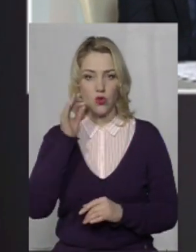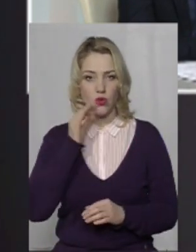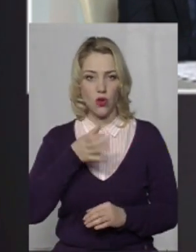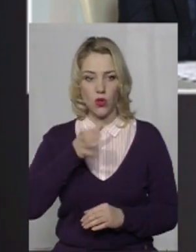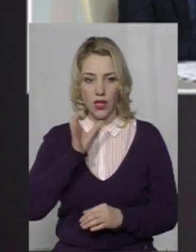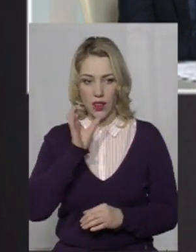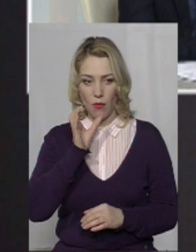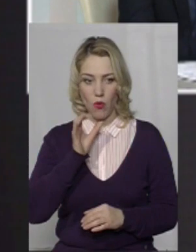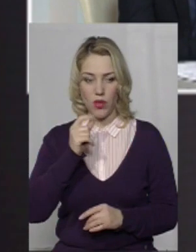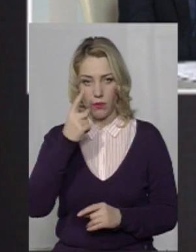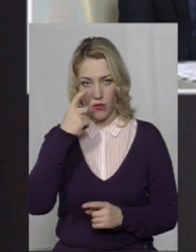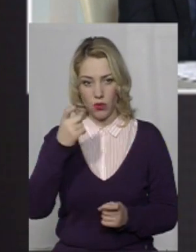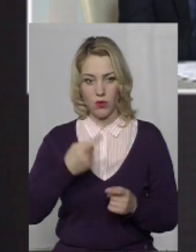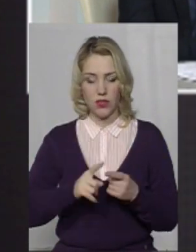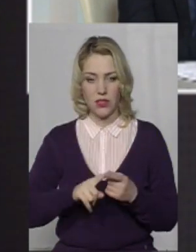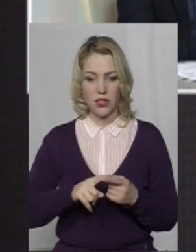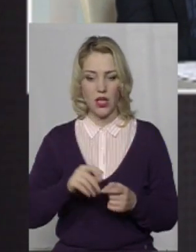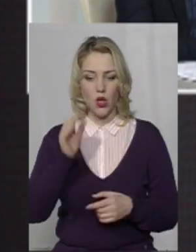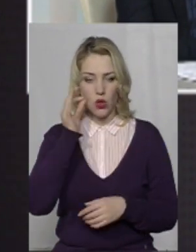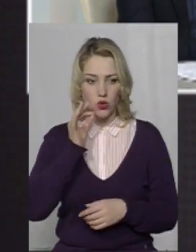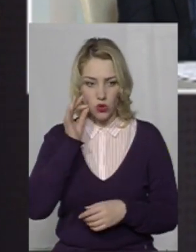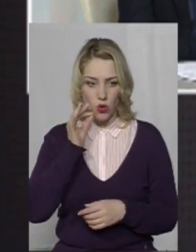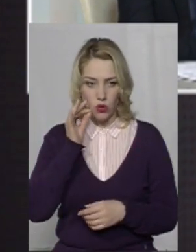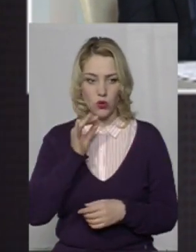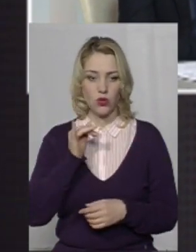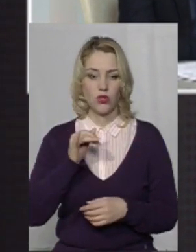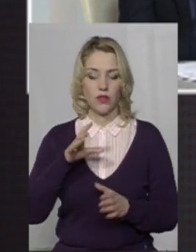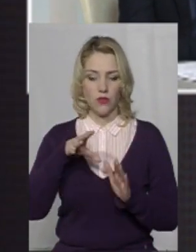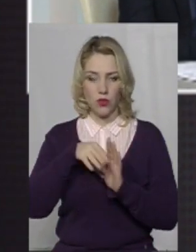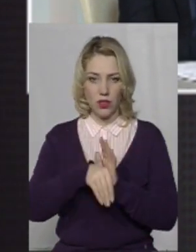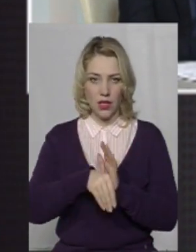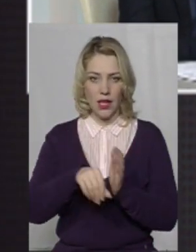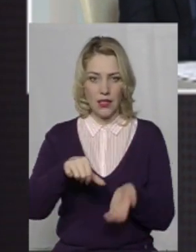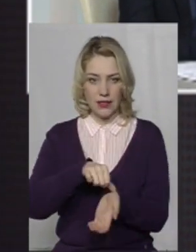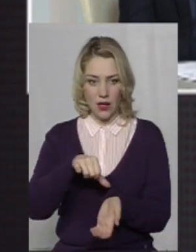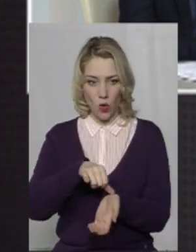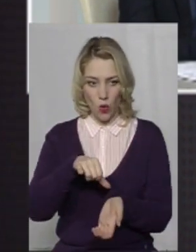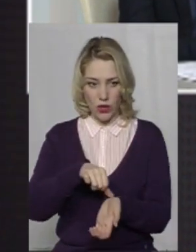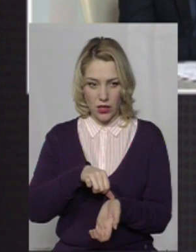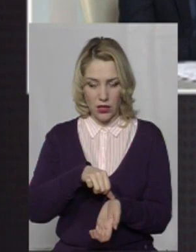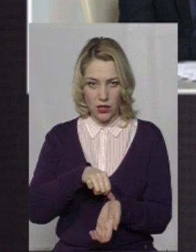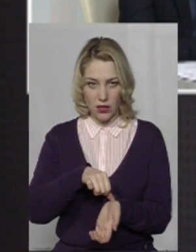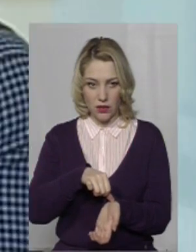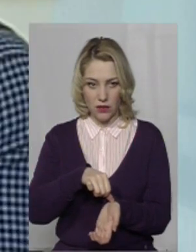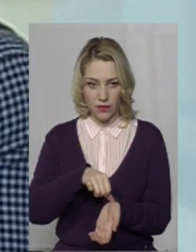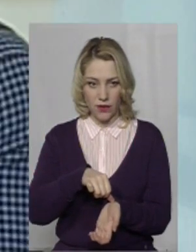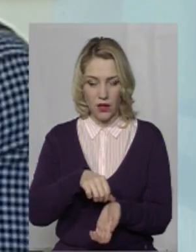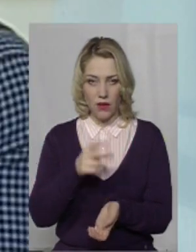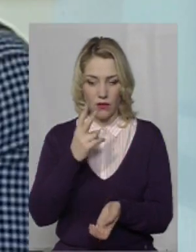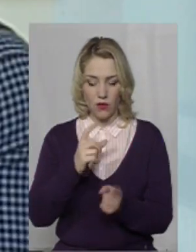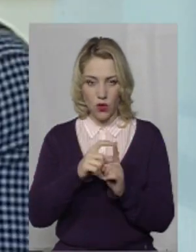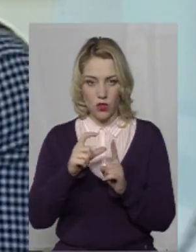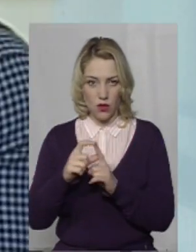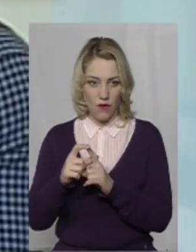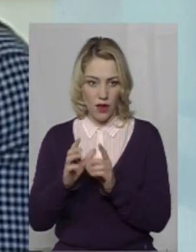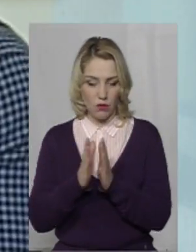повідомляють всіх, що дані солодощі з вмістом психотропних речовин, наркотиків. В двох словах